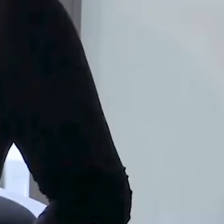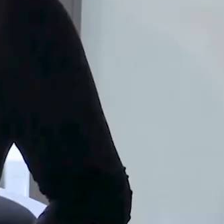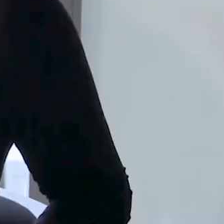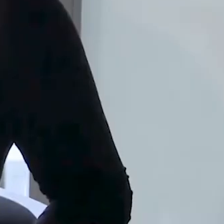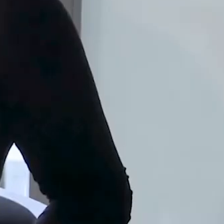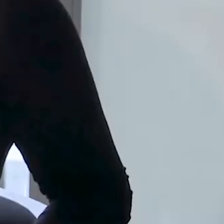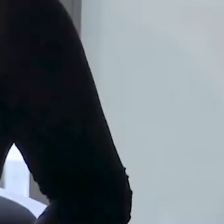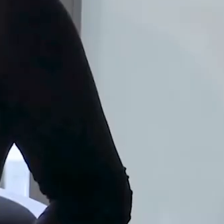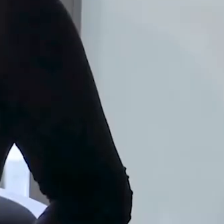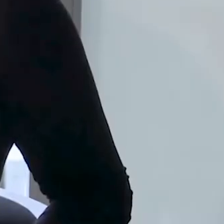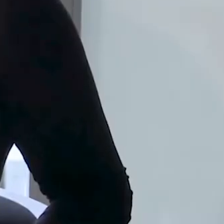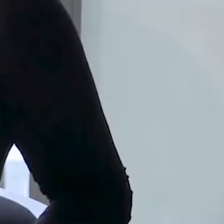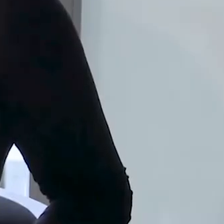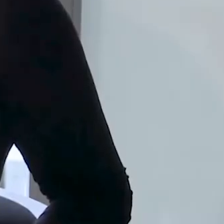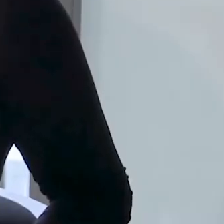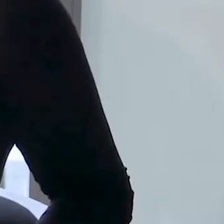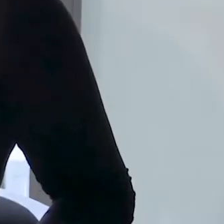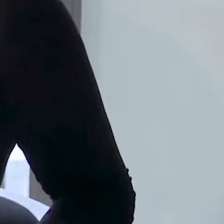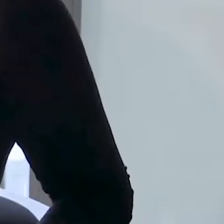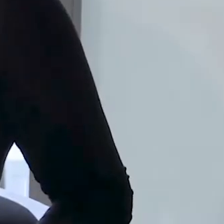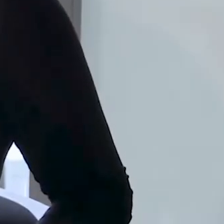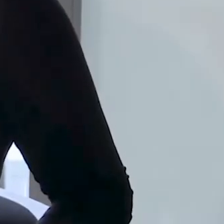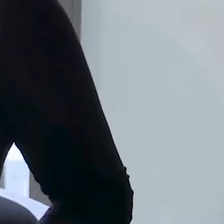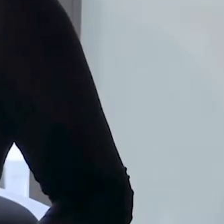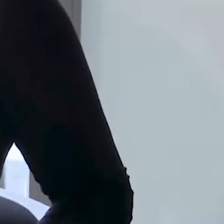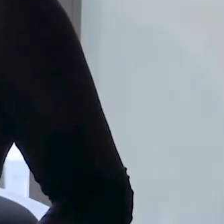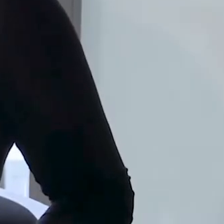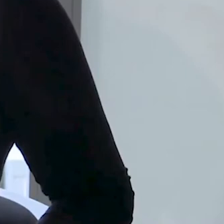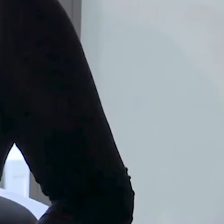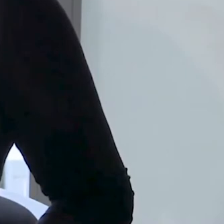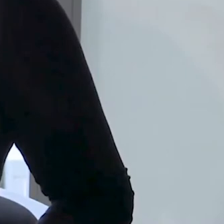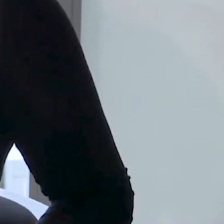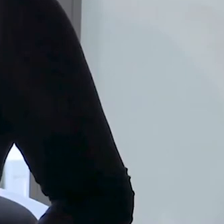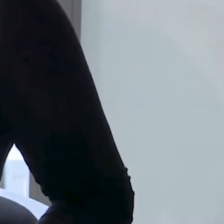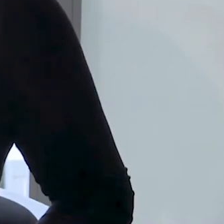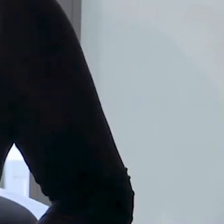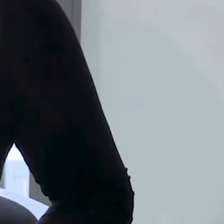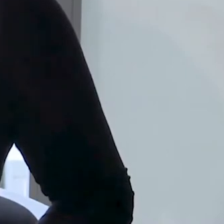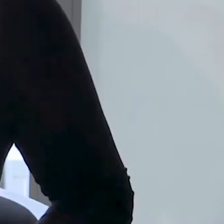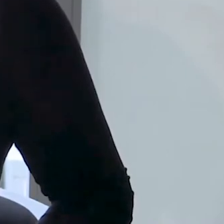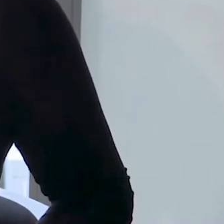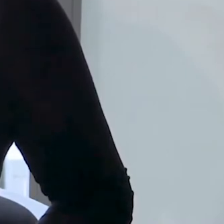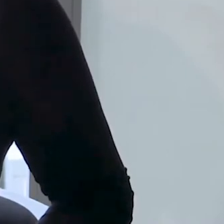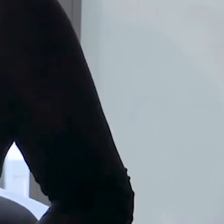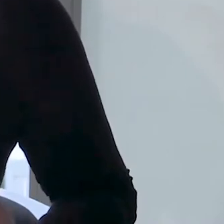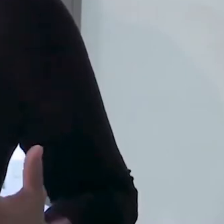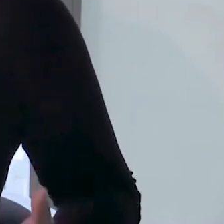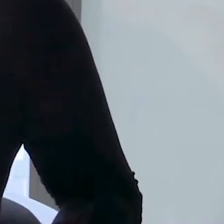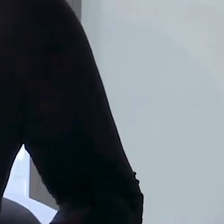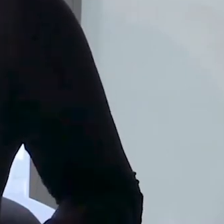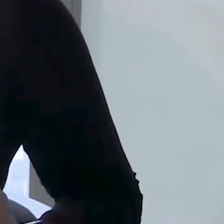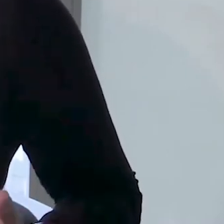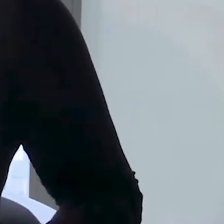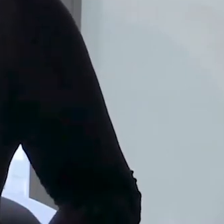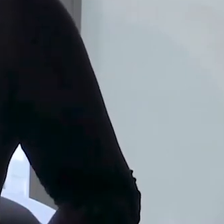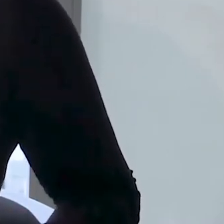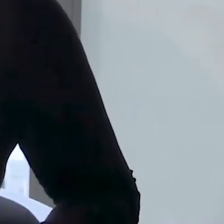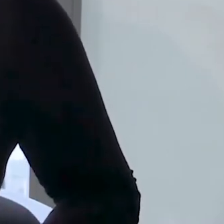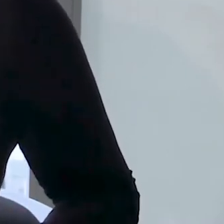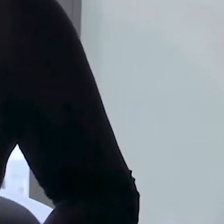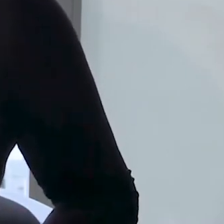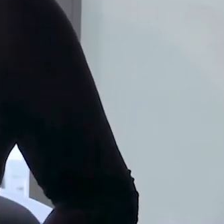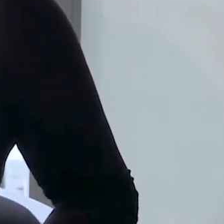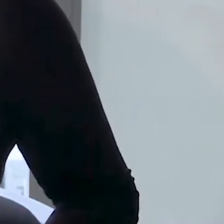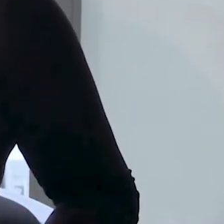També un moment molt emotiu va ser quan ens acomiadàvem l'any passat, que s'acabava el curs i que ja havia passat l